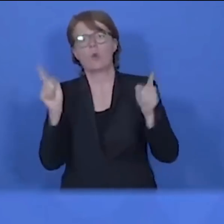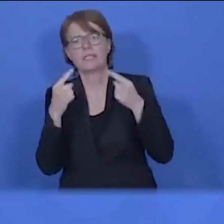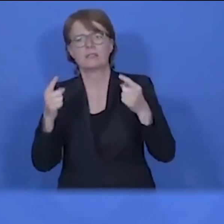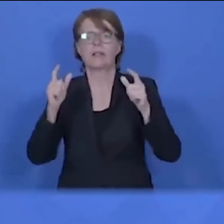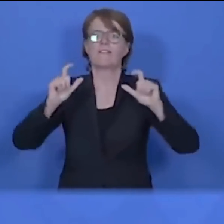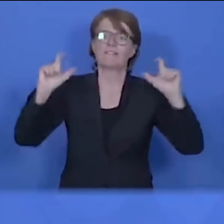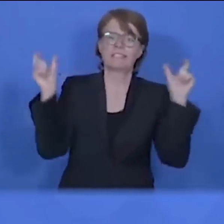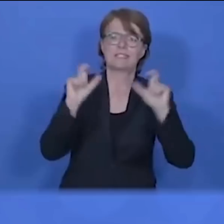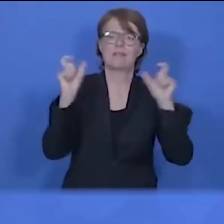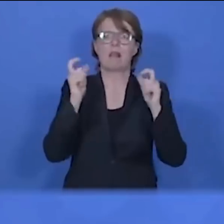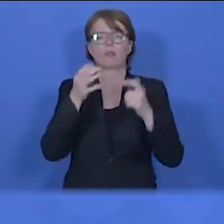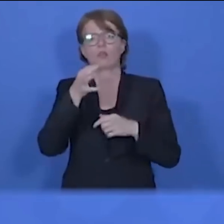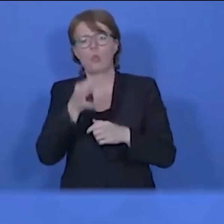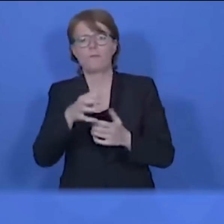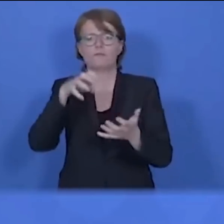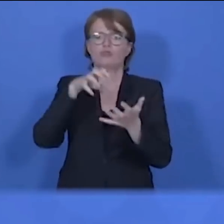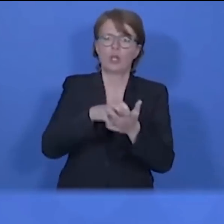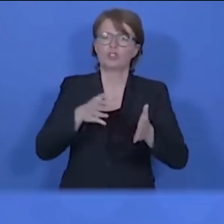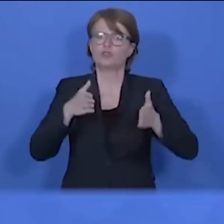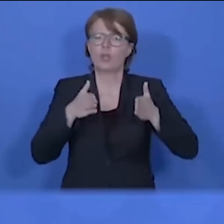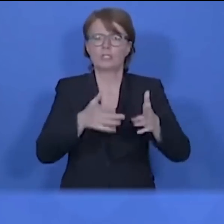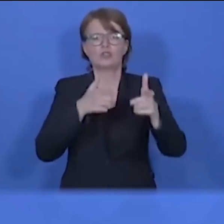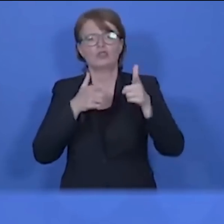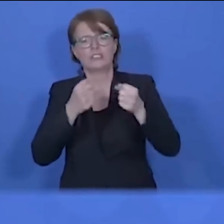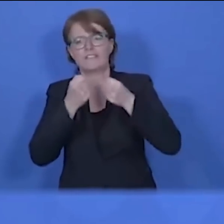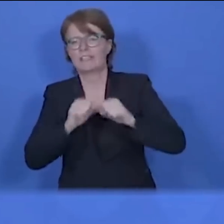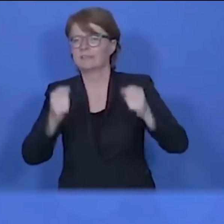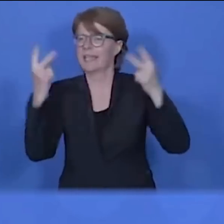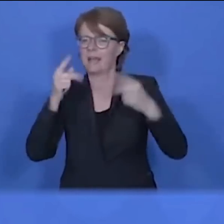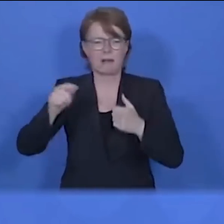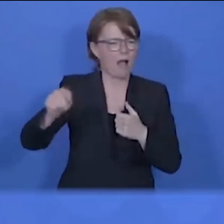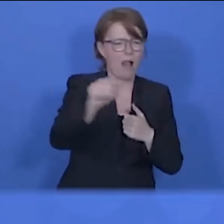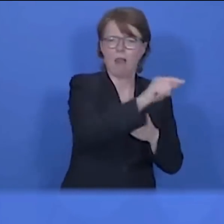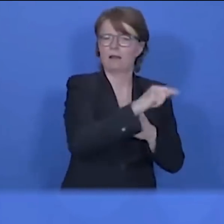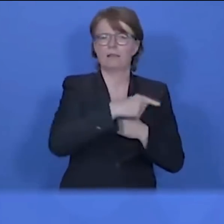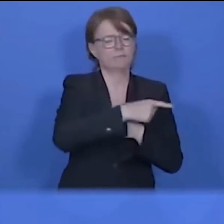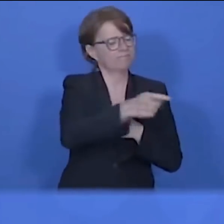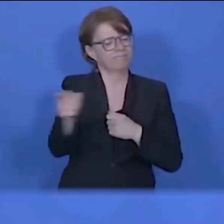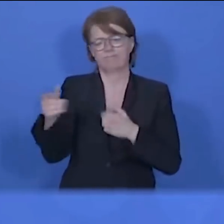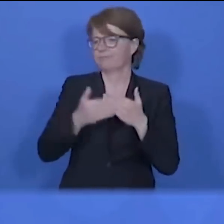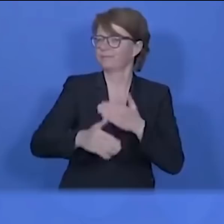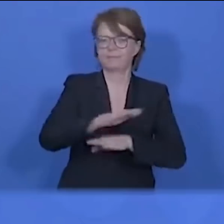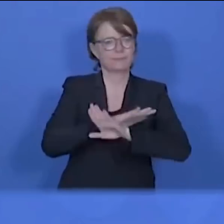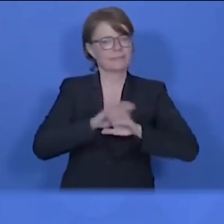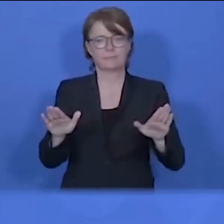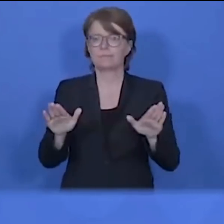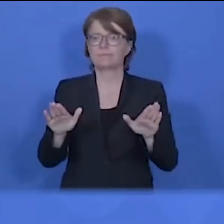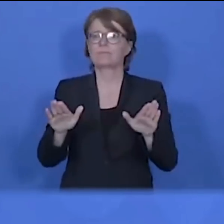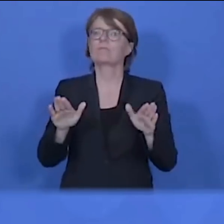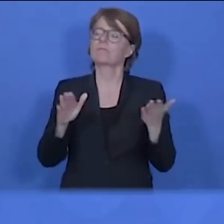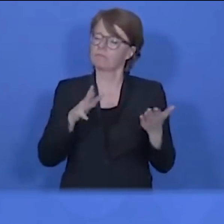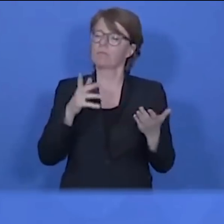größere Konzerte, Festivals, Dorf, Stadt, Straßen- und Wein- und Schützenfeste und Kirmesveranstaltungen. und